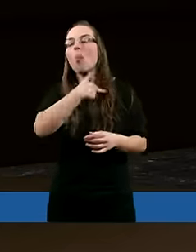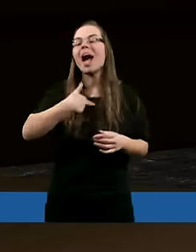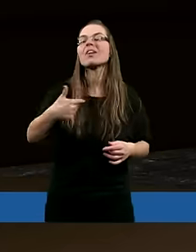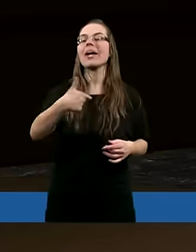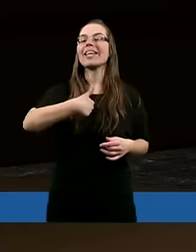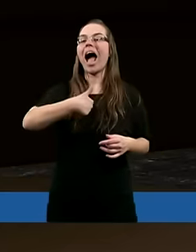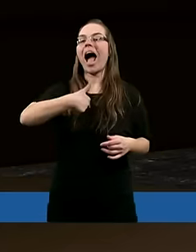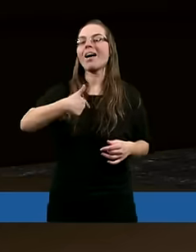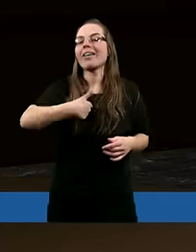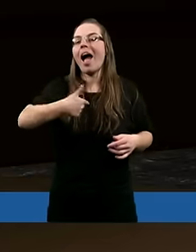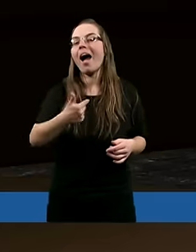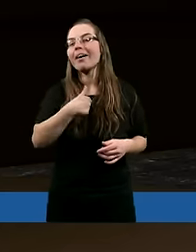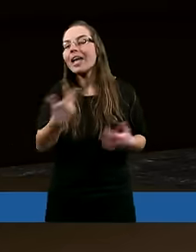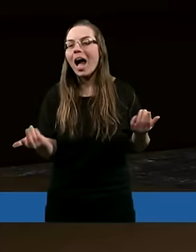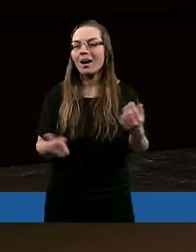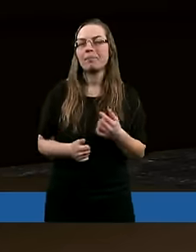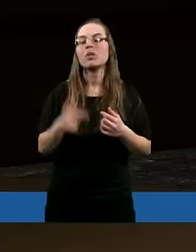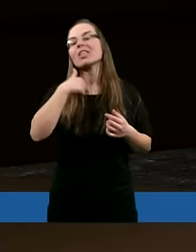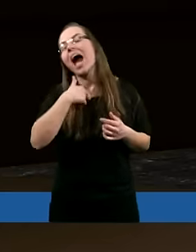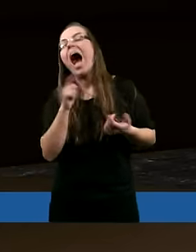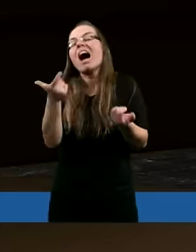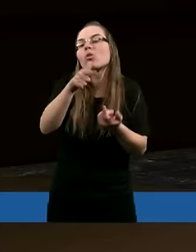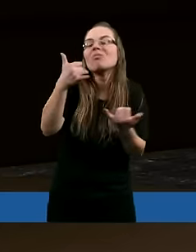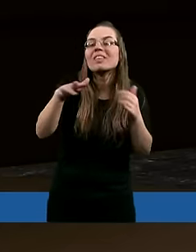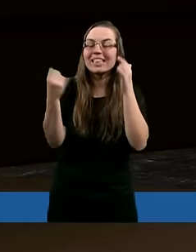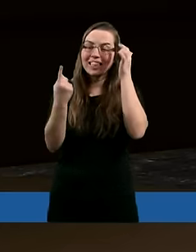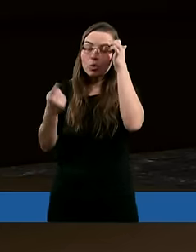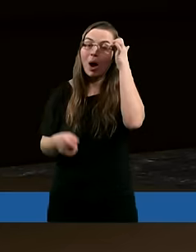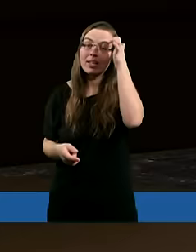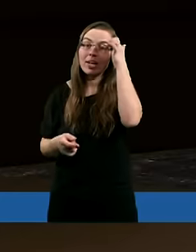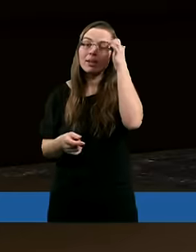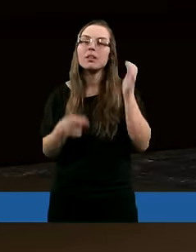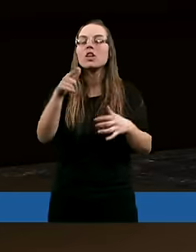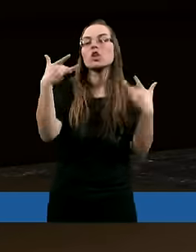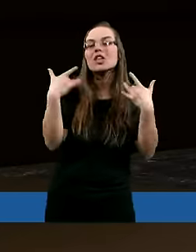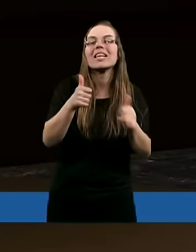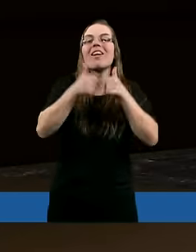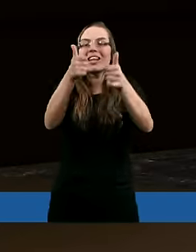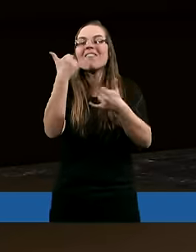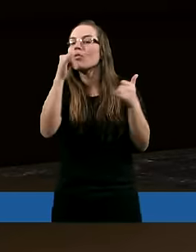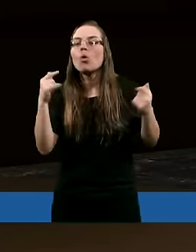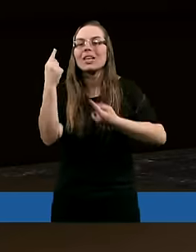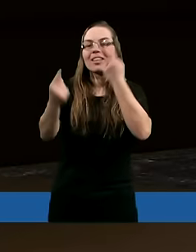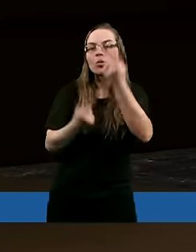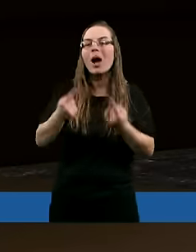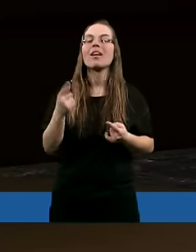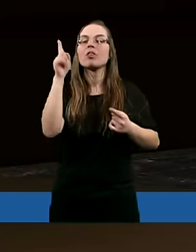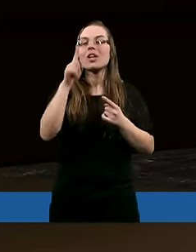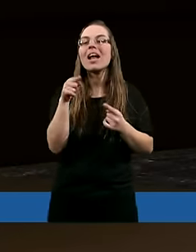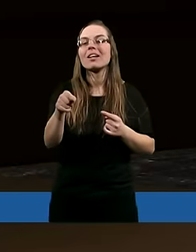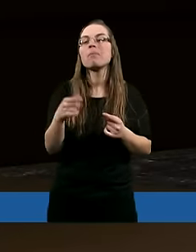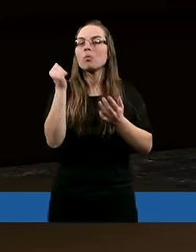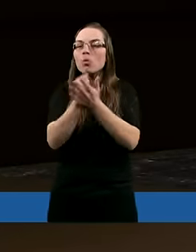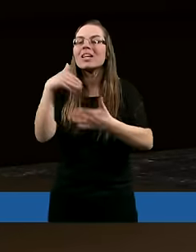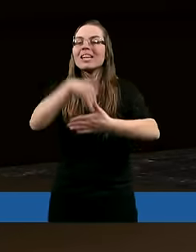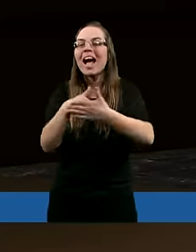ja, tak? Że ja, czy coś w tym stylu. Natomiast życie nas stawia w różnych sytuacjach i my chcemy się czasami